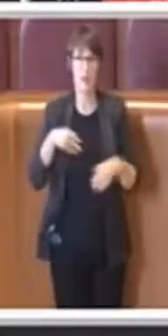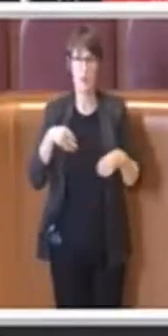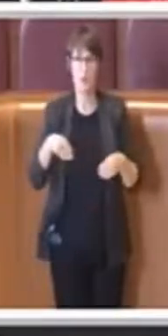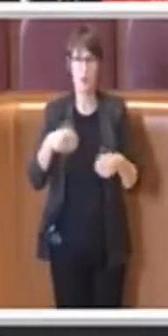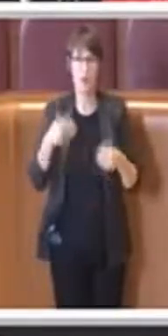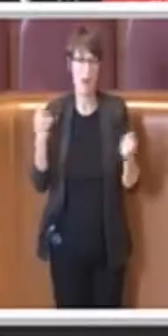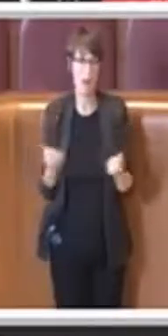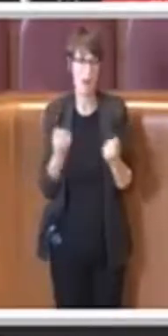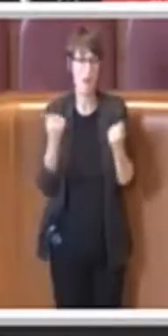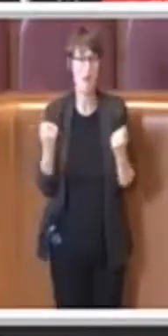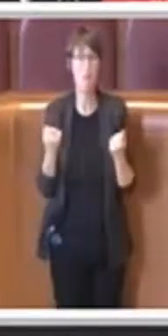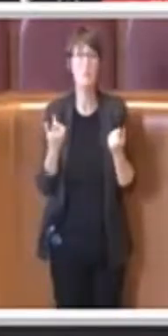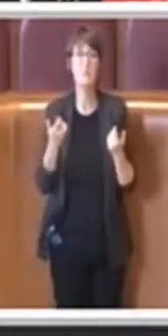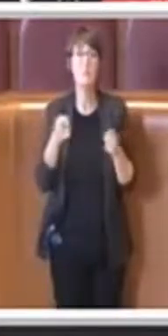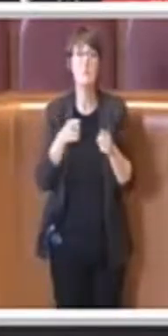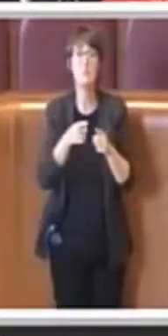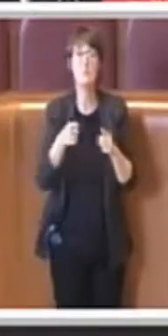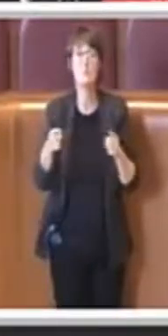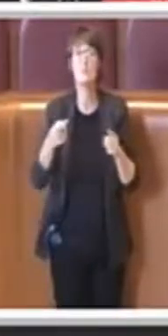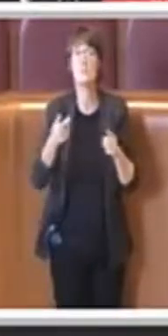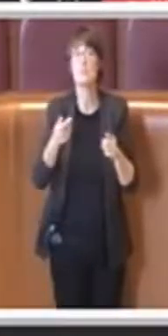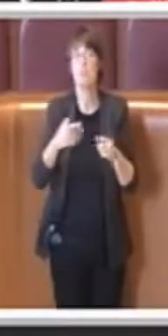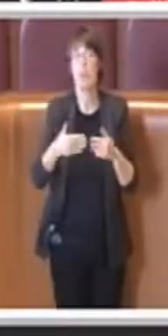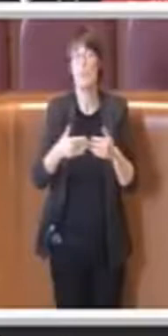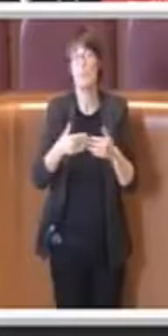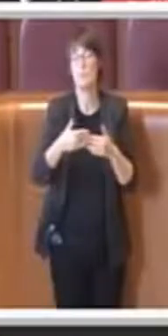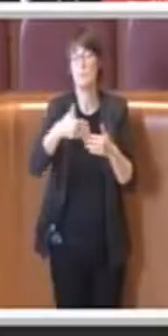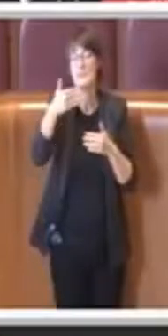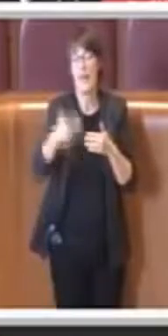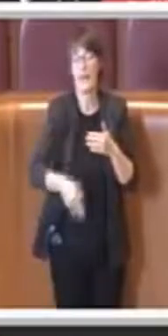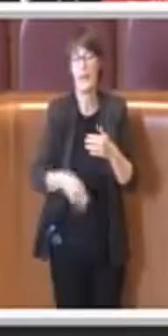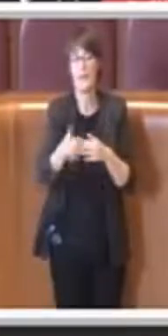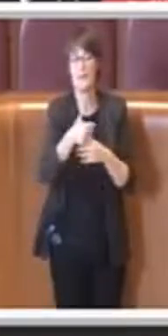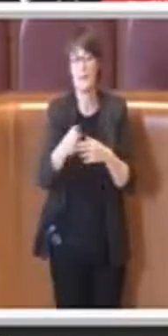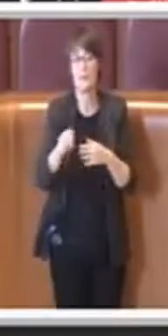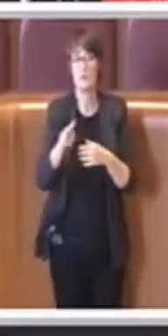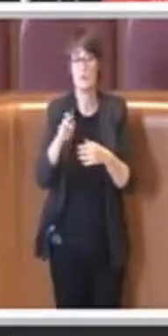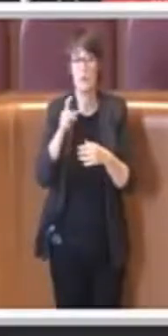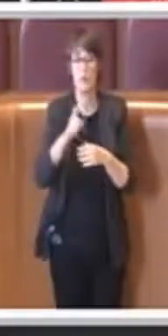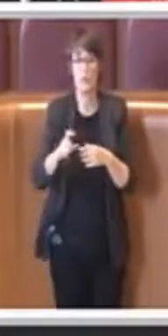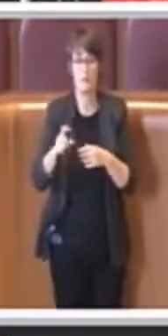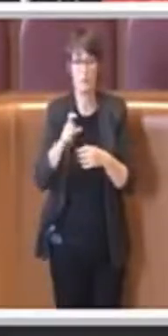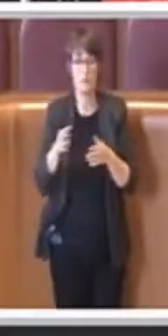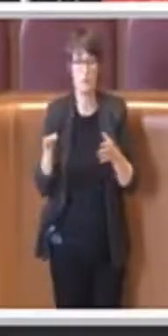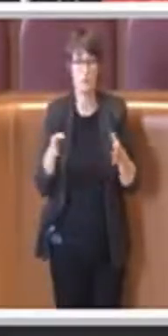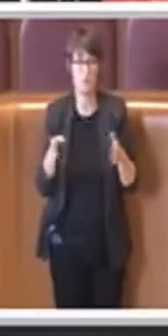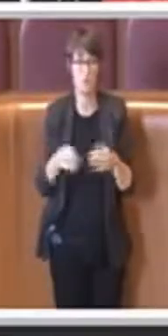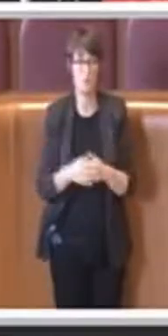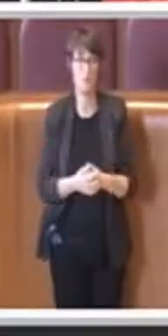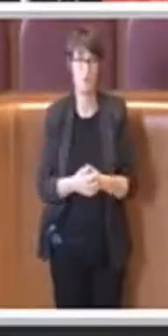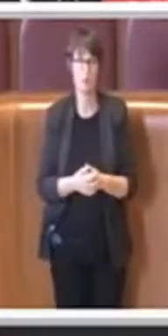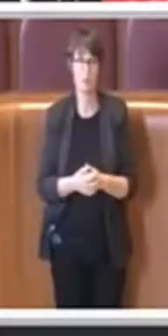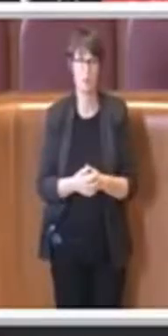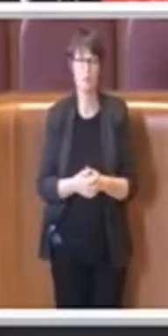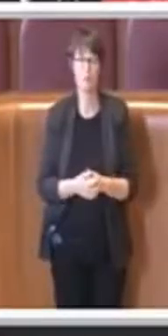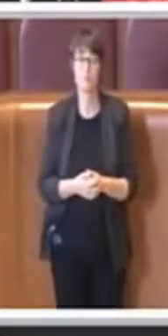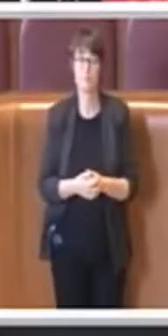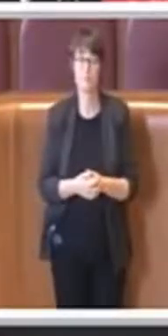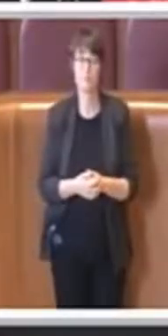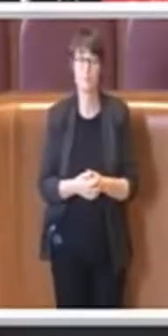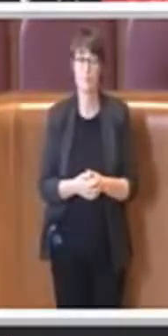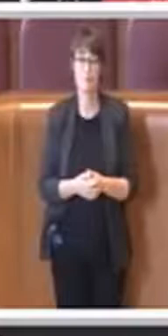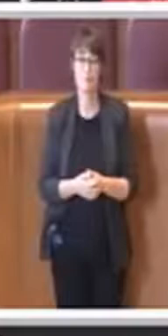alle altre discipline questo consente di dare una maggiore velocità a questo